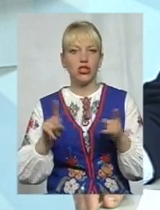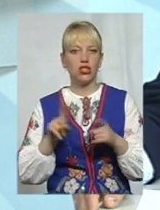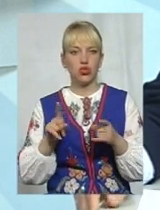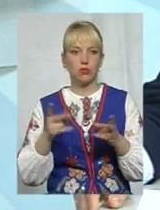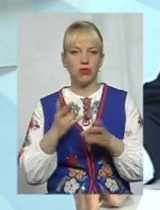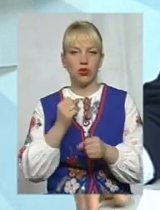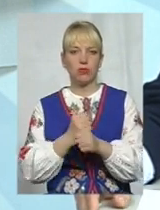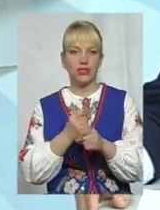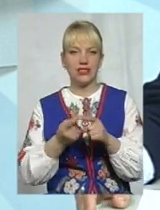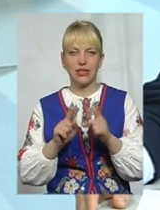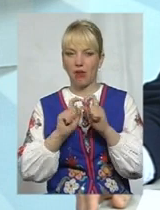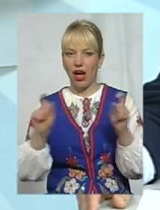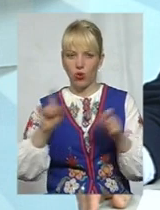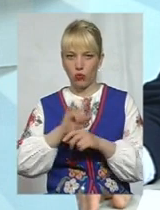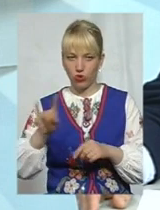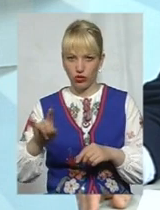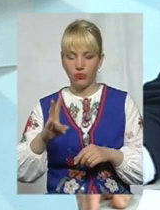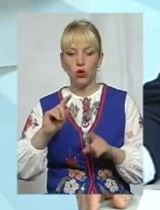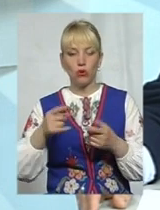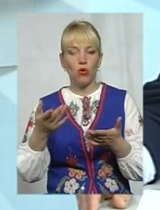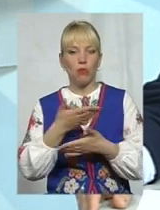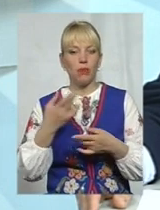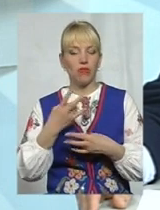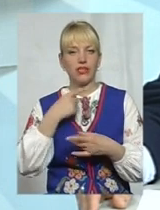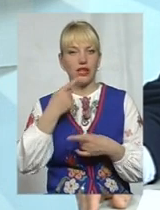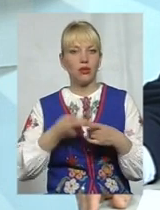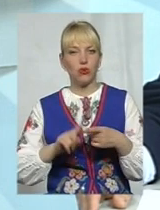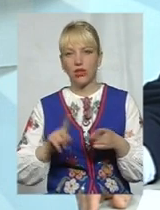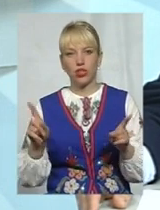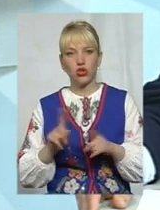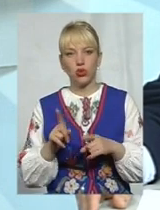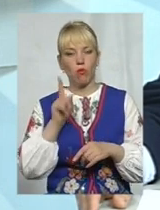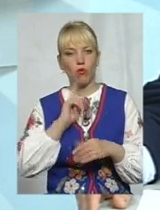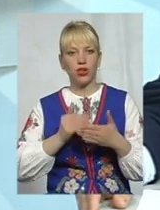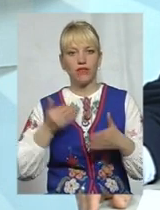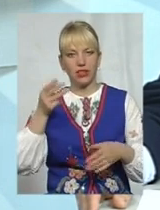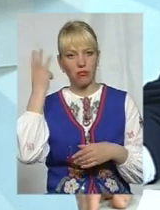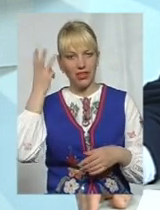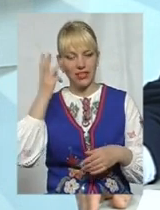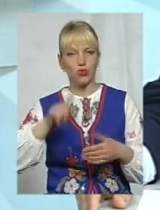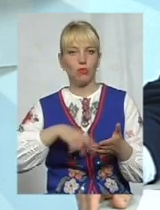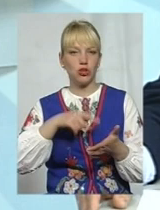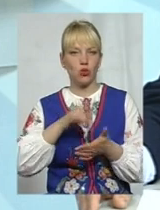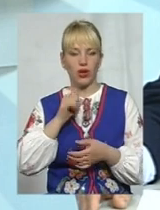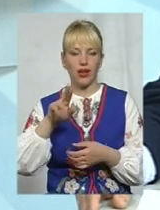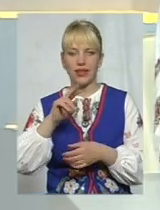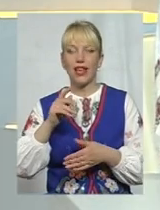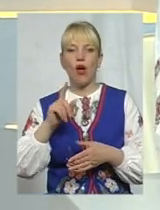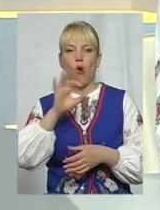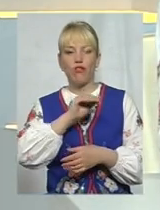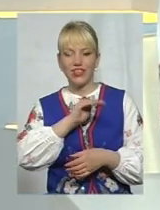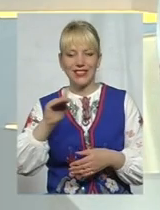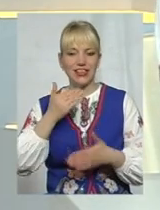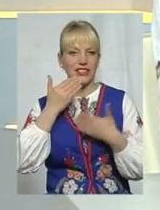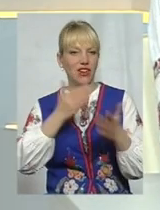з цим аеропортом. Тому можу сказати про те, що поки що від Хмельницької міської ради офіційного звернення не було,